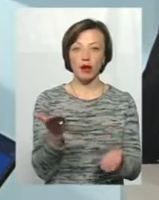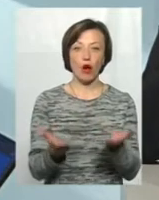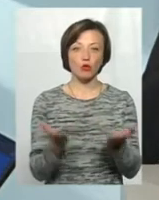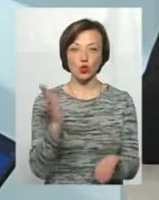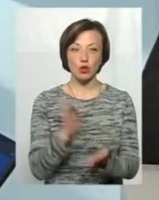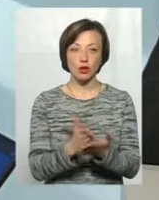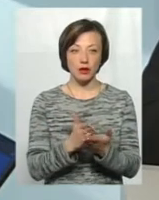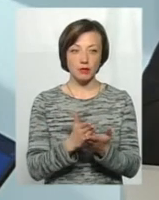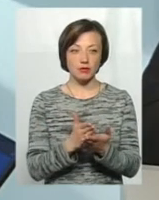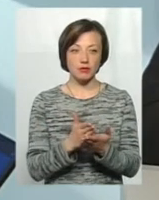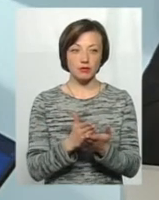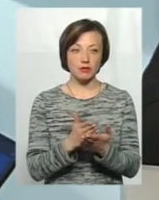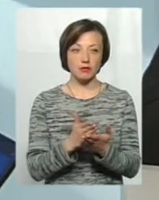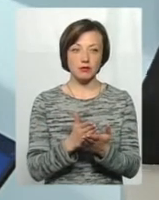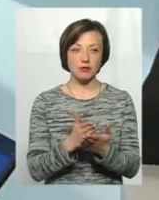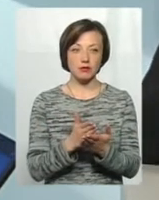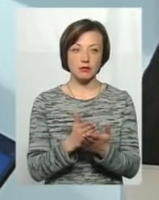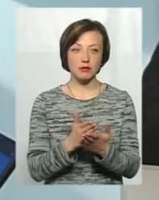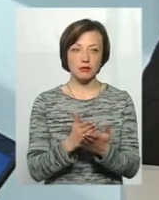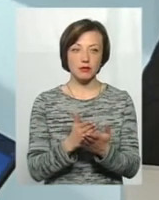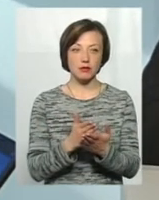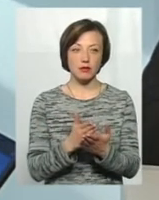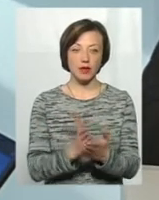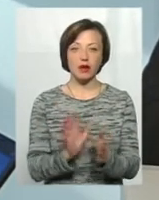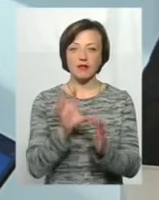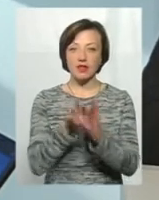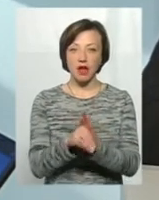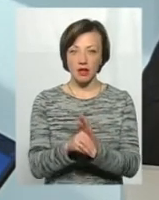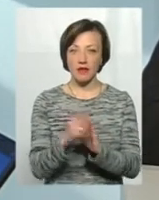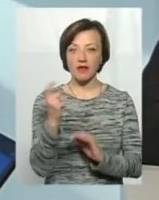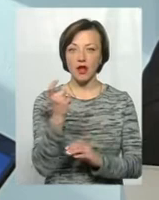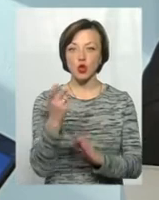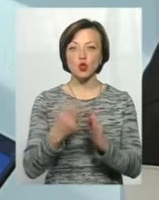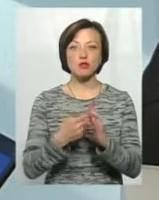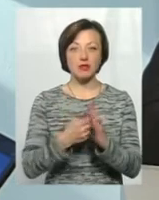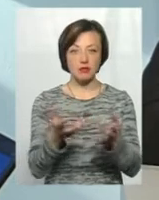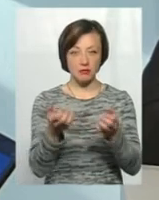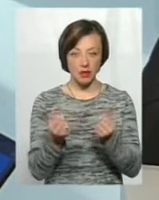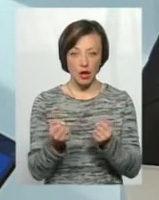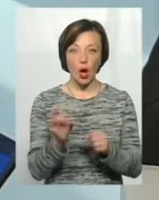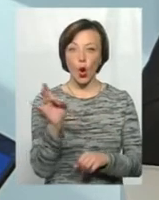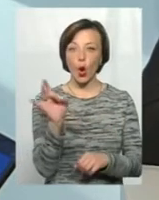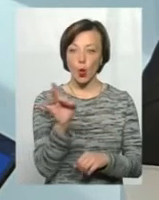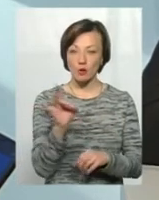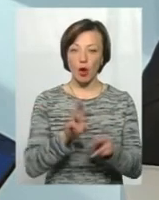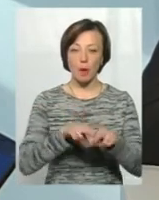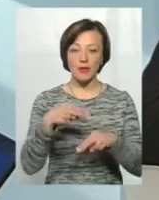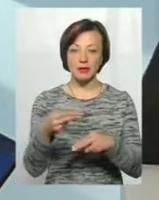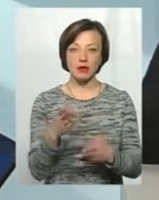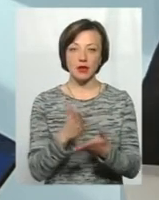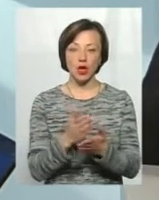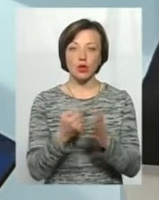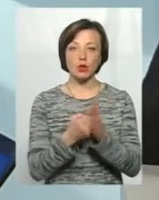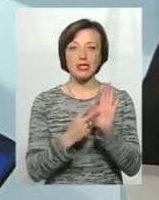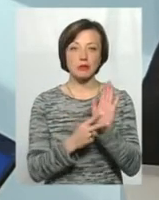є в складі співвласників субсидіанти, тоді розмір такої компенсації сягає до